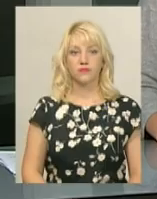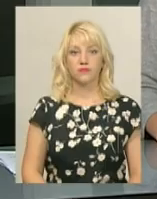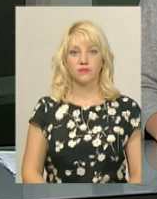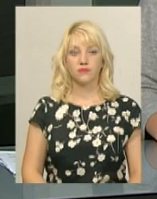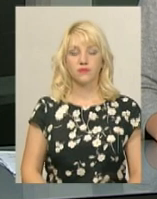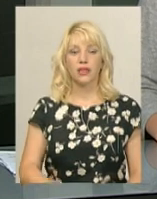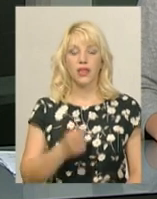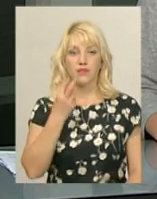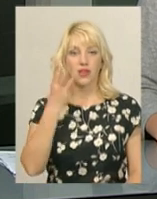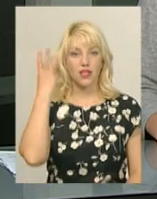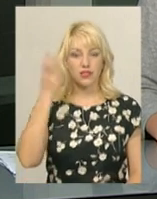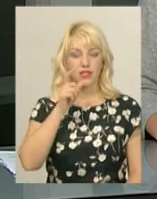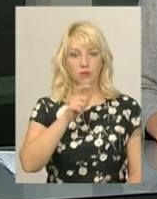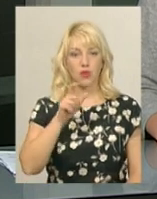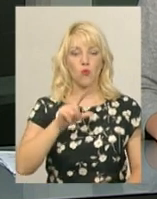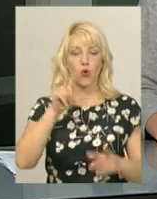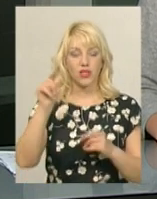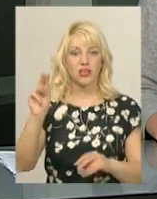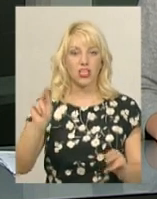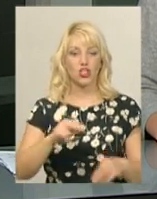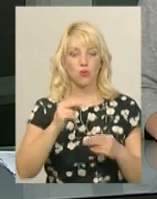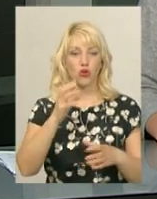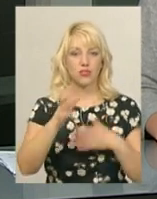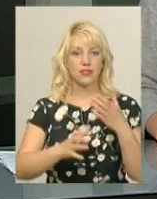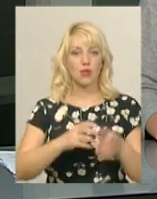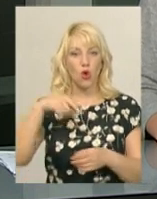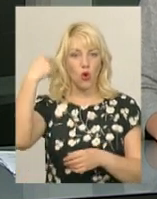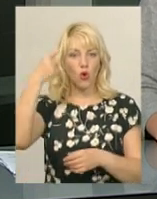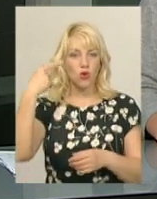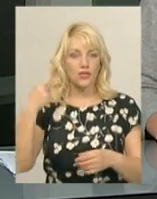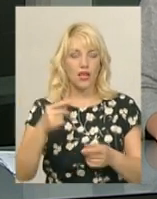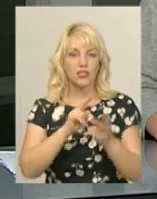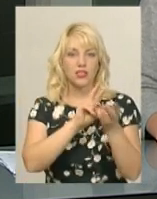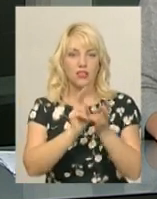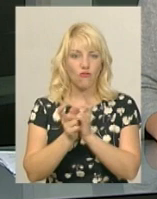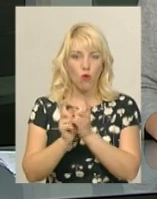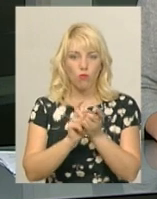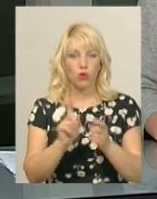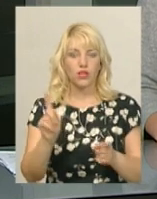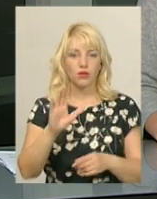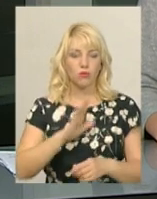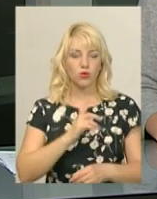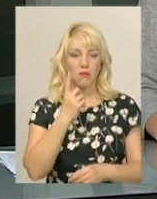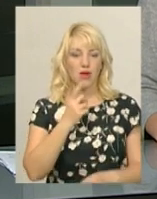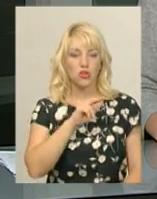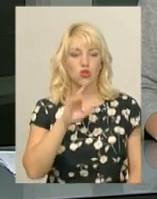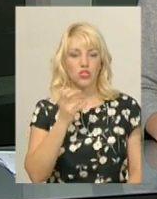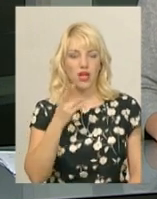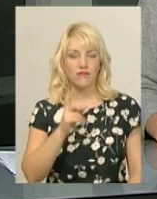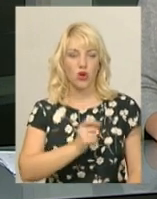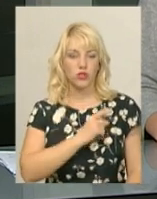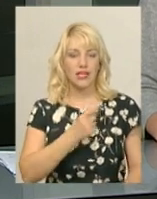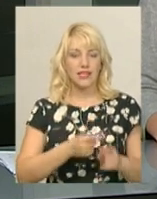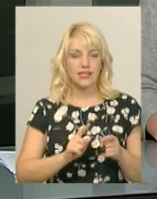12 хмельничан поїдуть на чемпіонат світу з козацького двобою, який відбудеться 1 червня в Одесі. Це вихованці